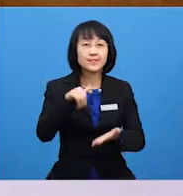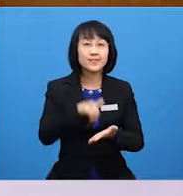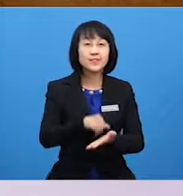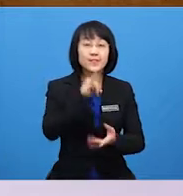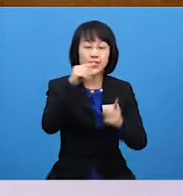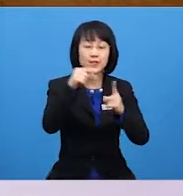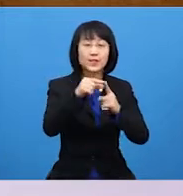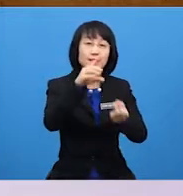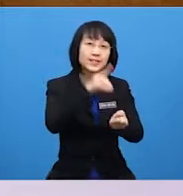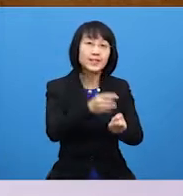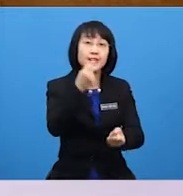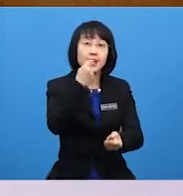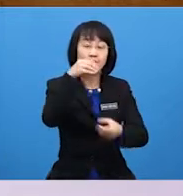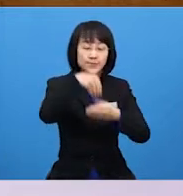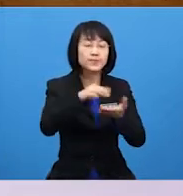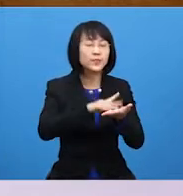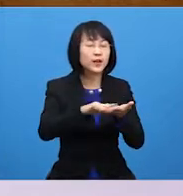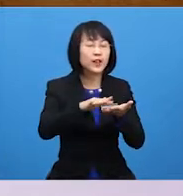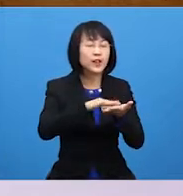dentist in braille code